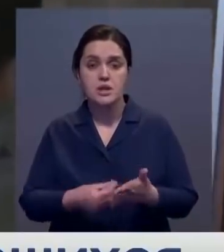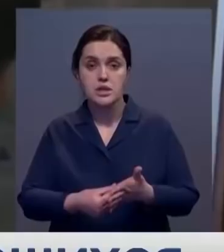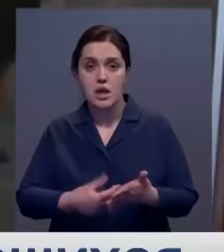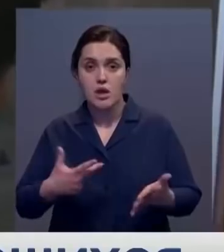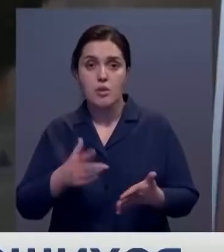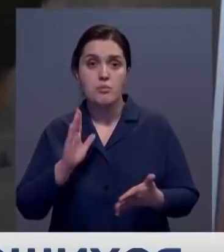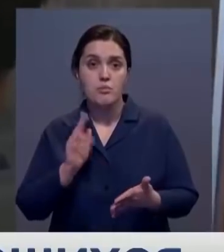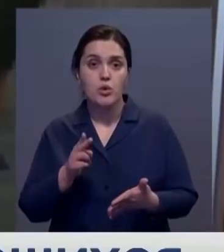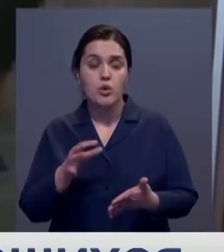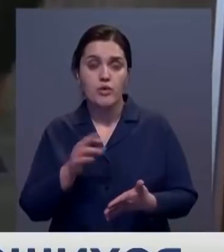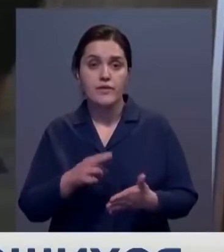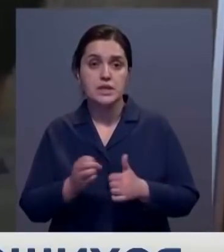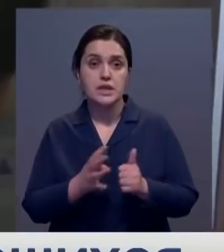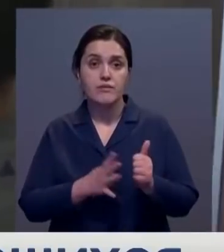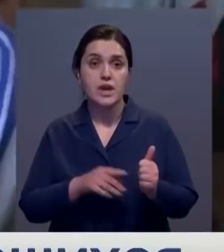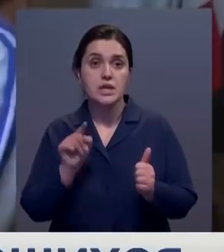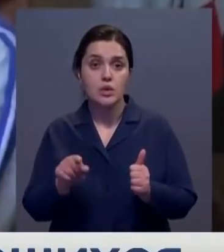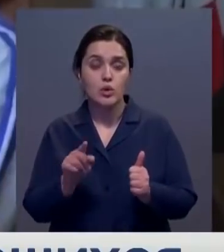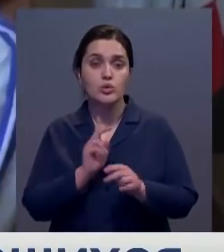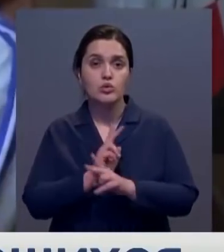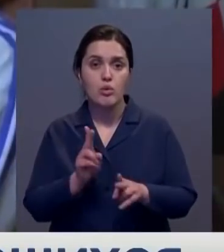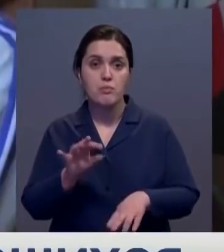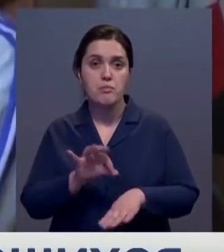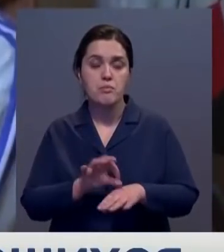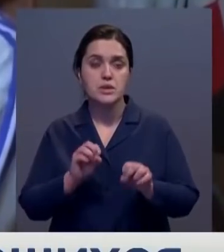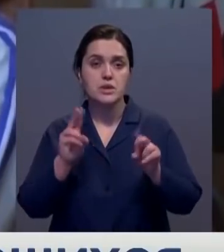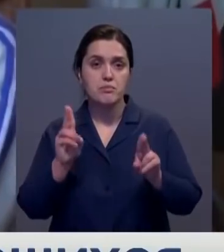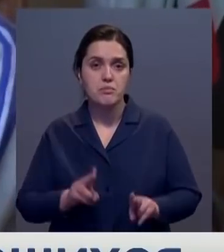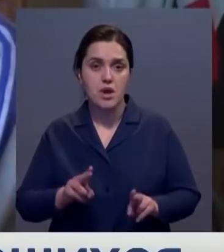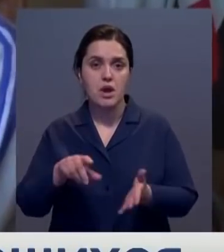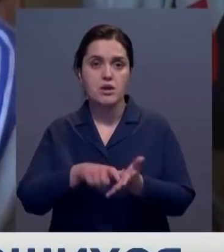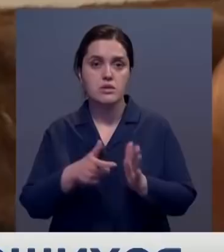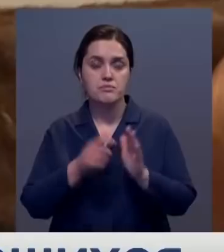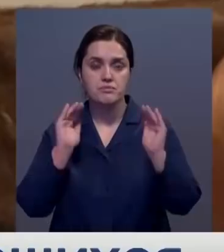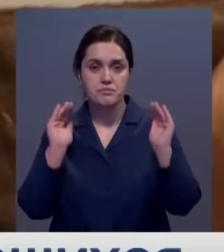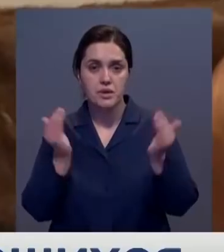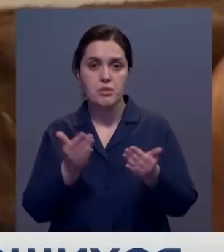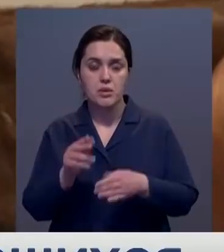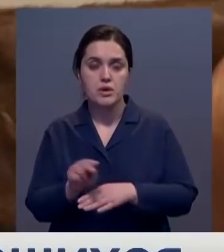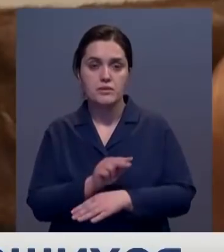-19. Тех, у кого диагноз подтвердится, разместят в специализированных изоляторах.